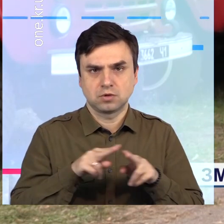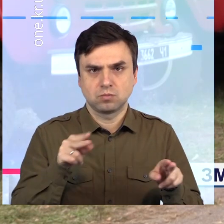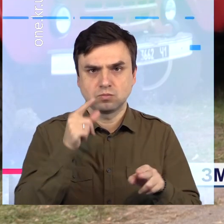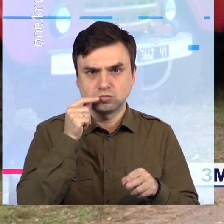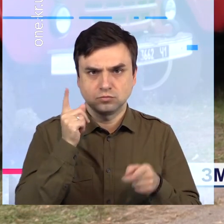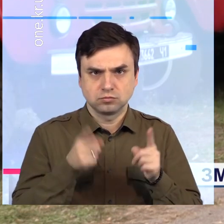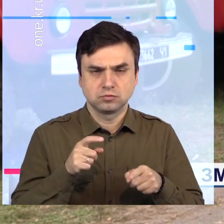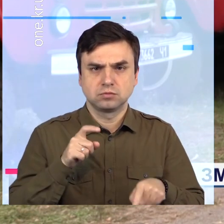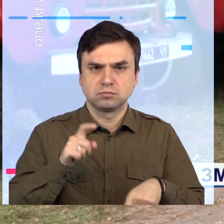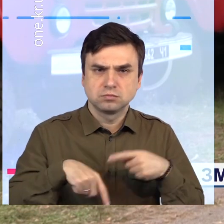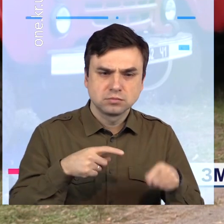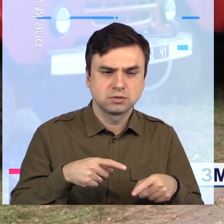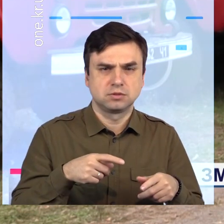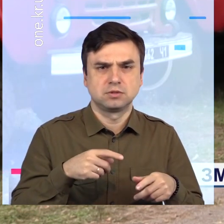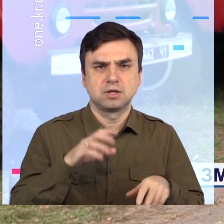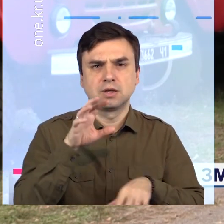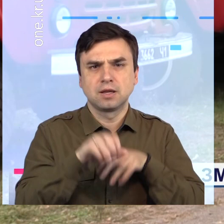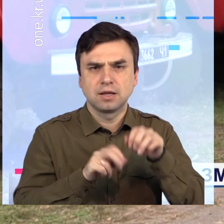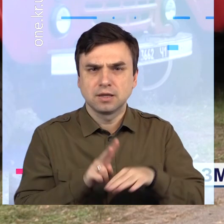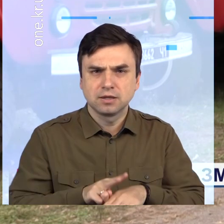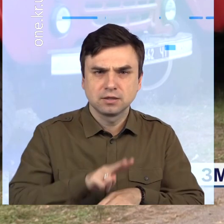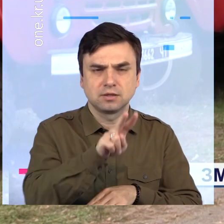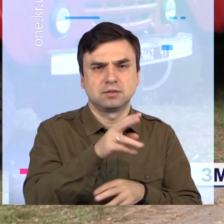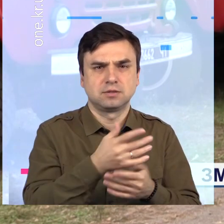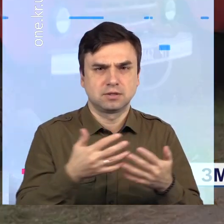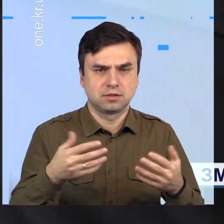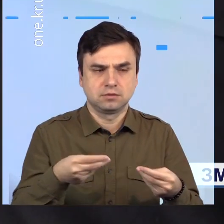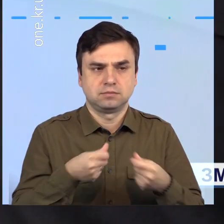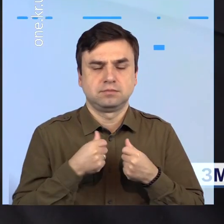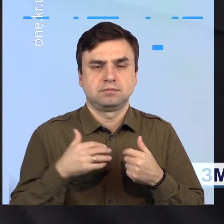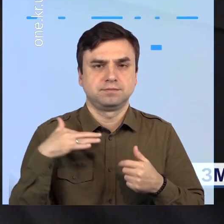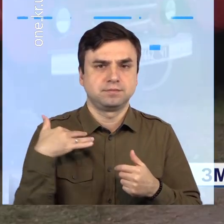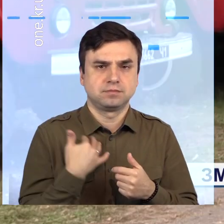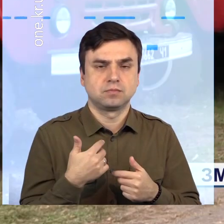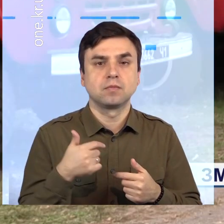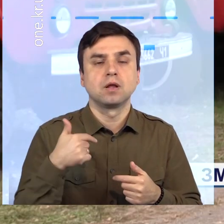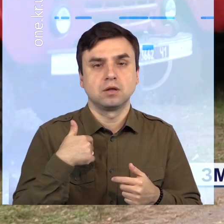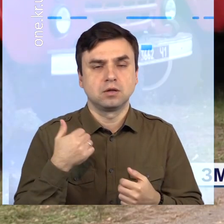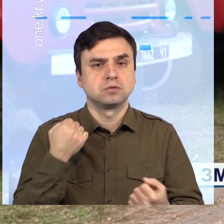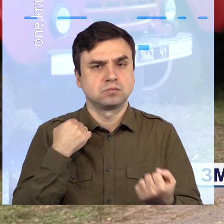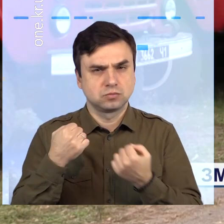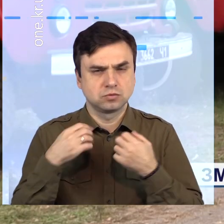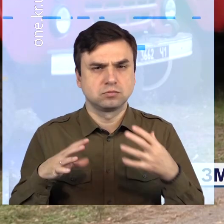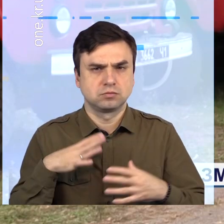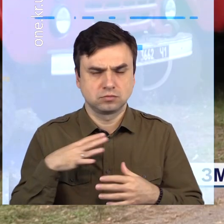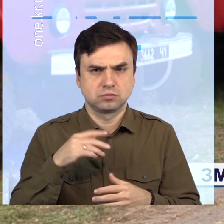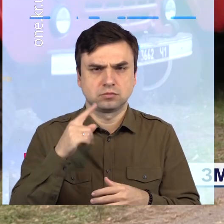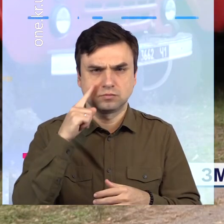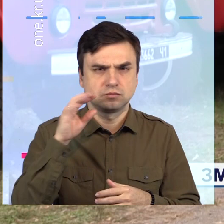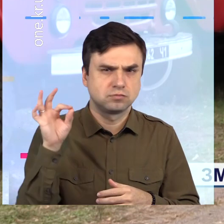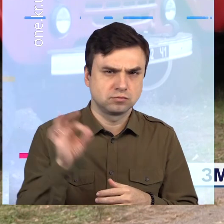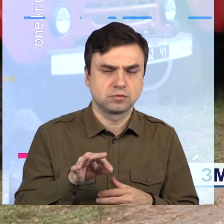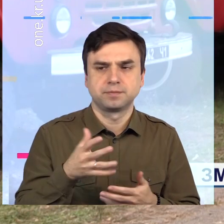башні, по штурмовій дробині. Це враження неймовірне. Фізична підготовка у нас часто проходить,